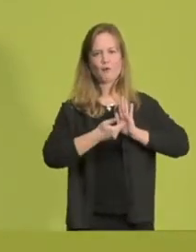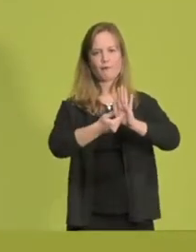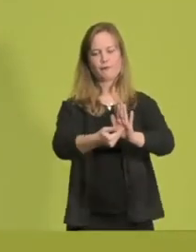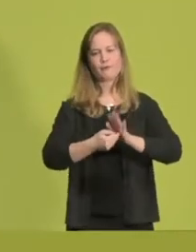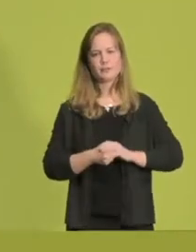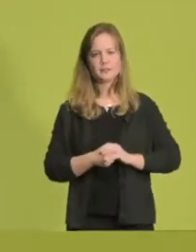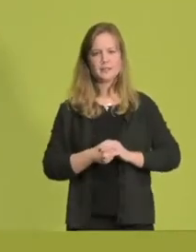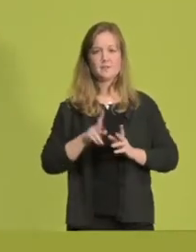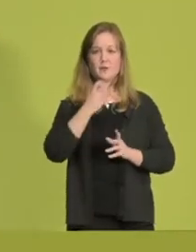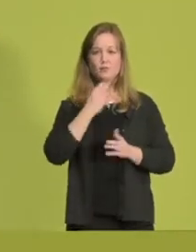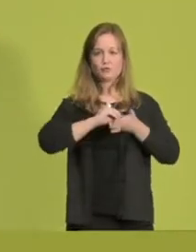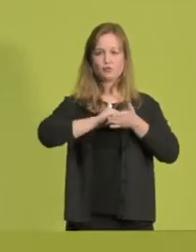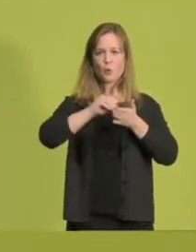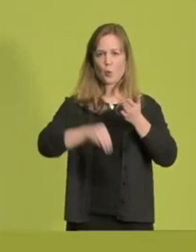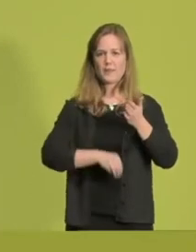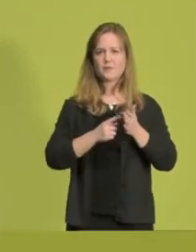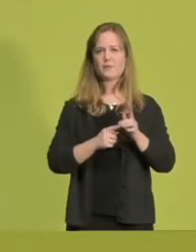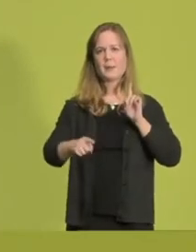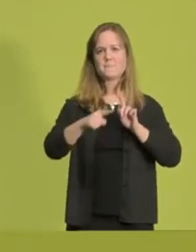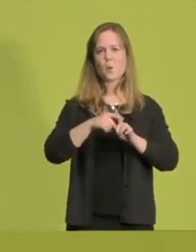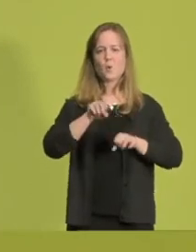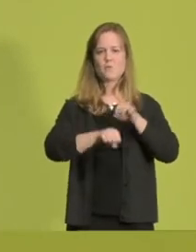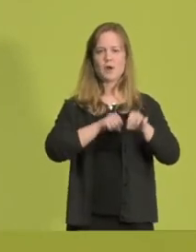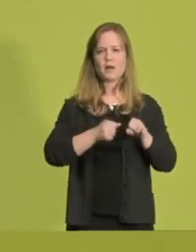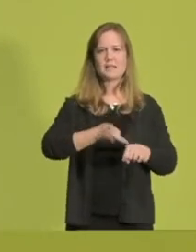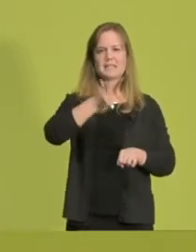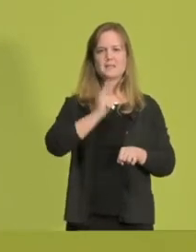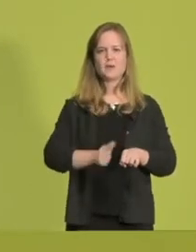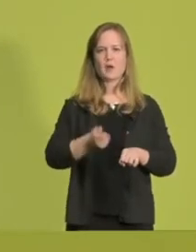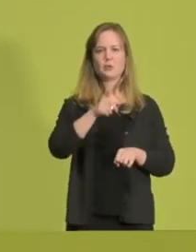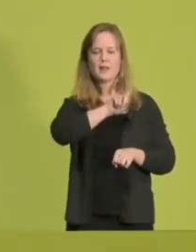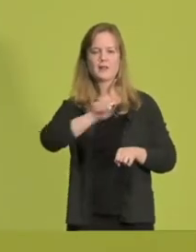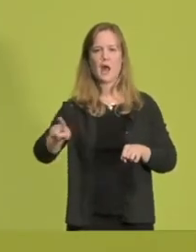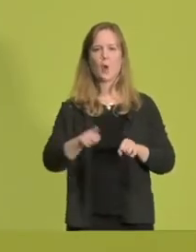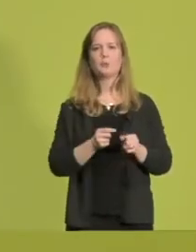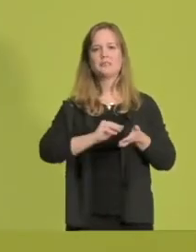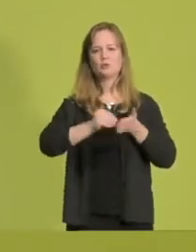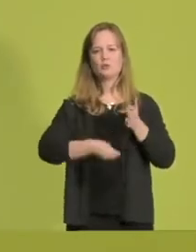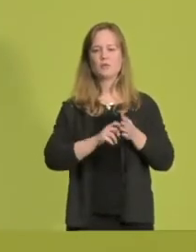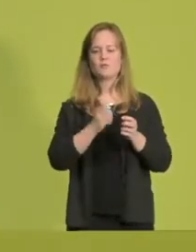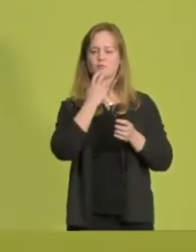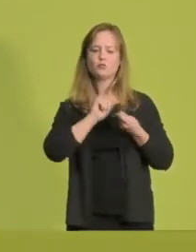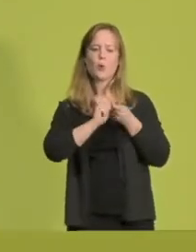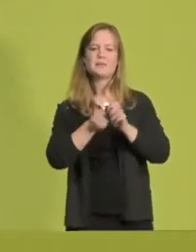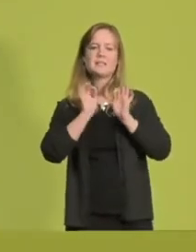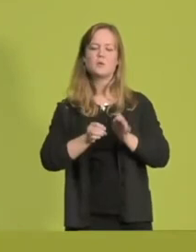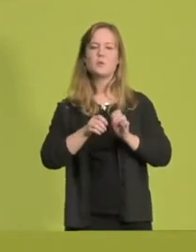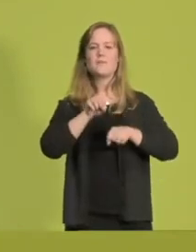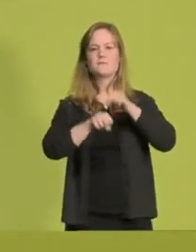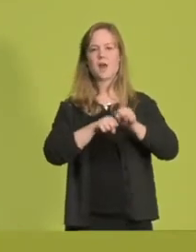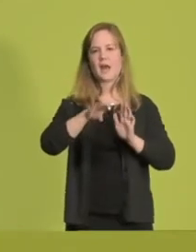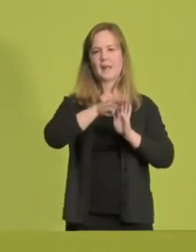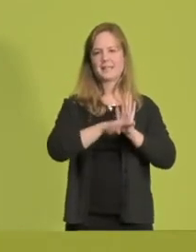die Unterschriften, die bei Aufbruch-Fahrrad eingegangen sind, die über 200.000 Unterschriften, die wollen wir umsetzen in ein gutes Fahrradgesetz. Da stehen wir im